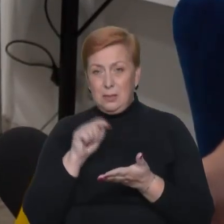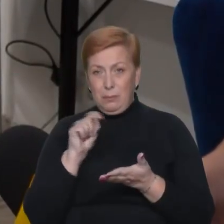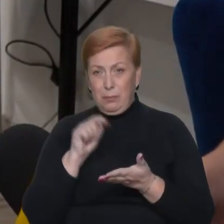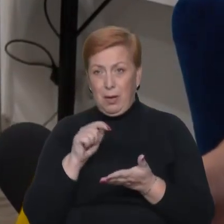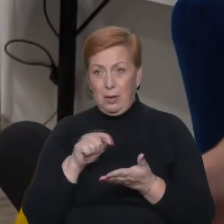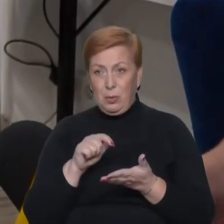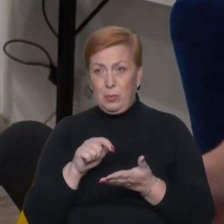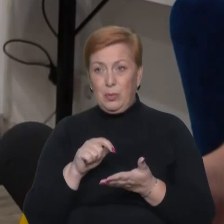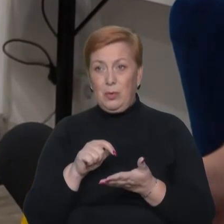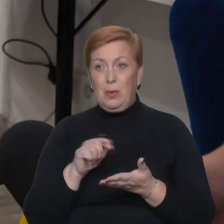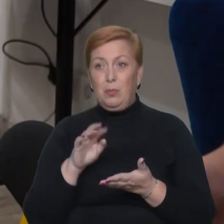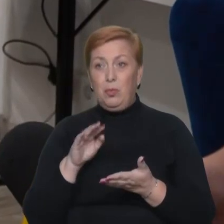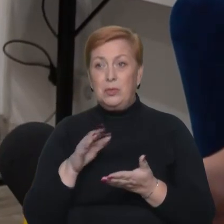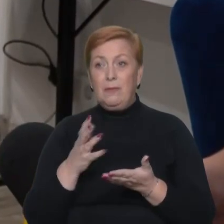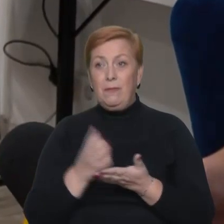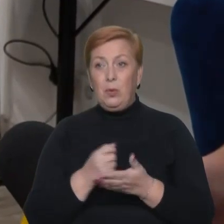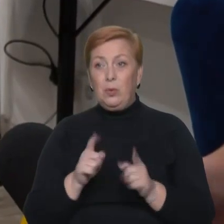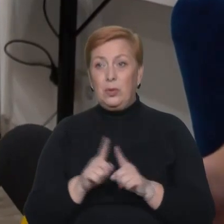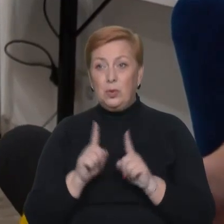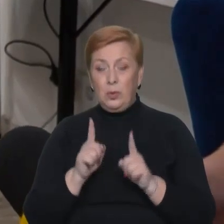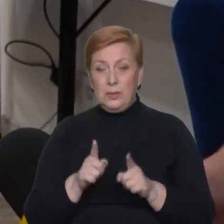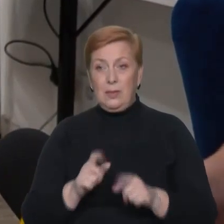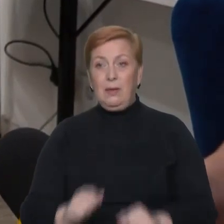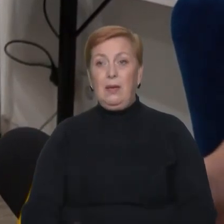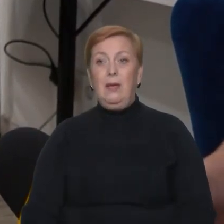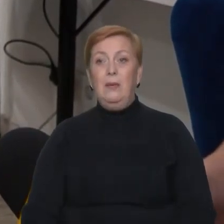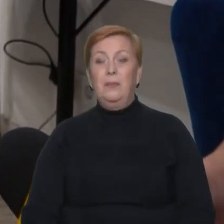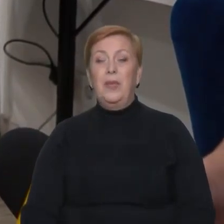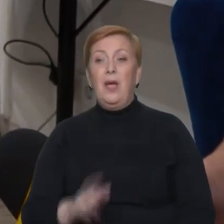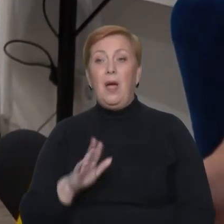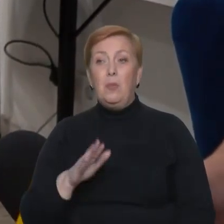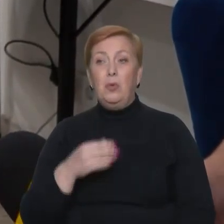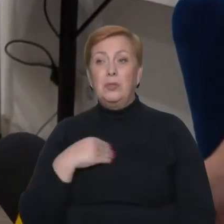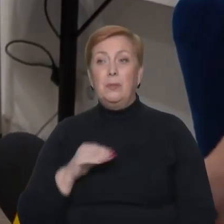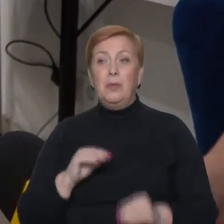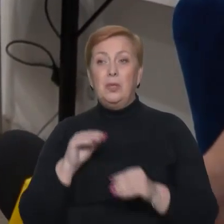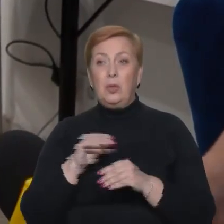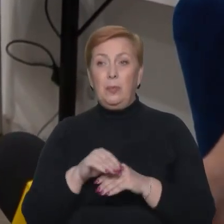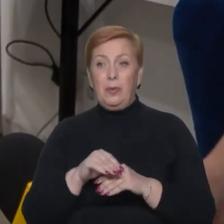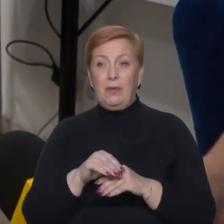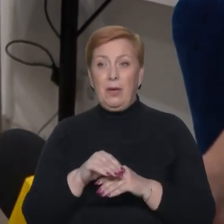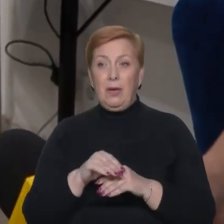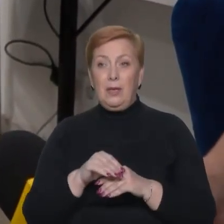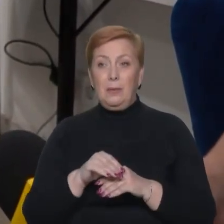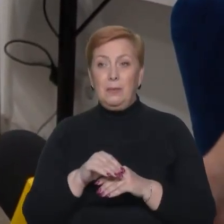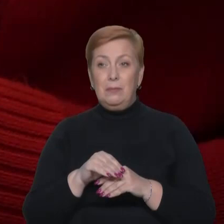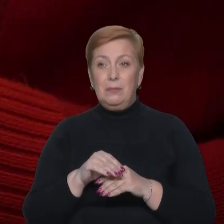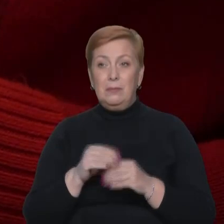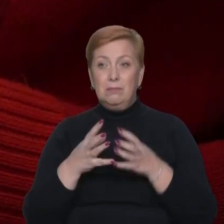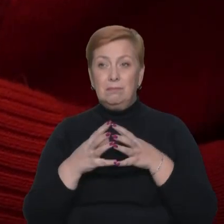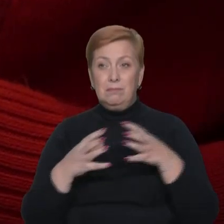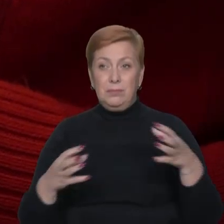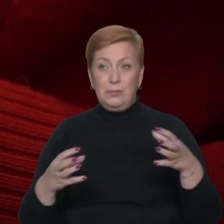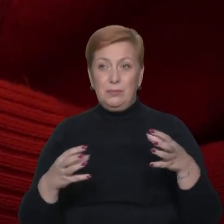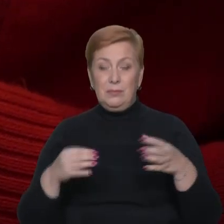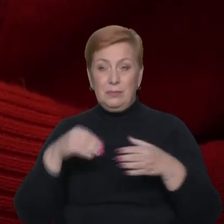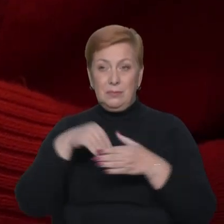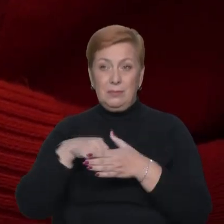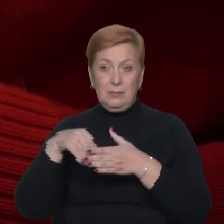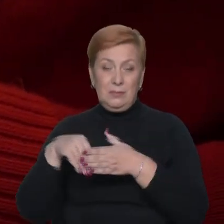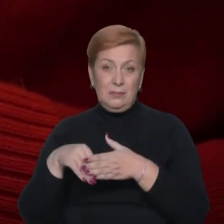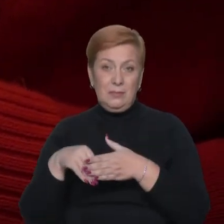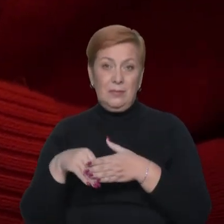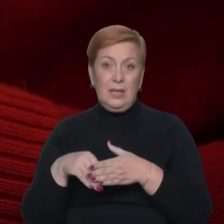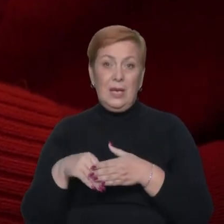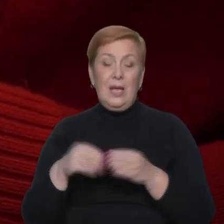виходить ось таке, а потім ми додаємо плат контролу і виходить такий павербанк. У Дніпрі